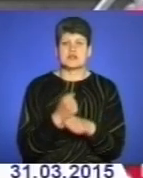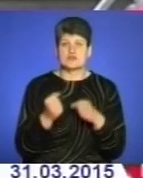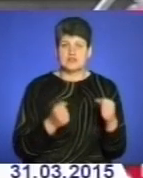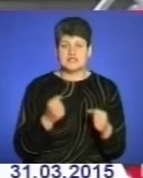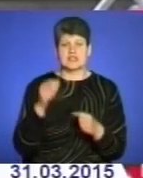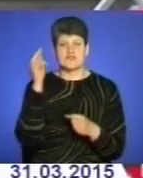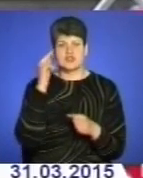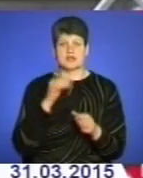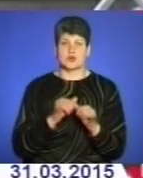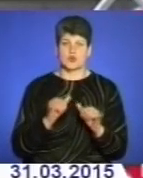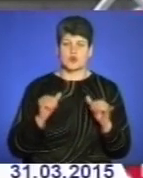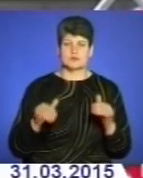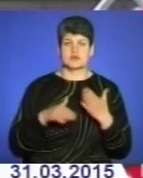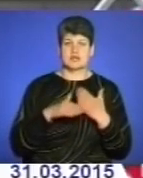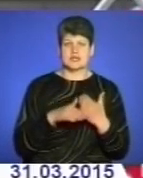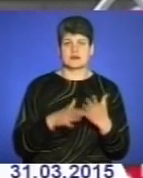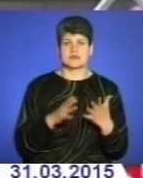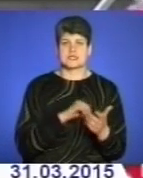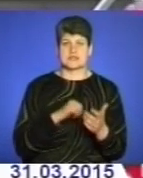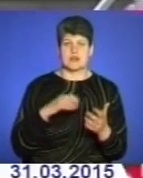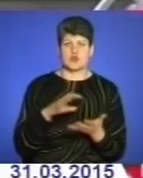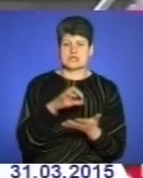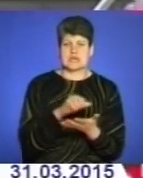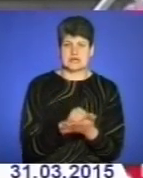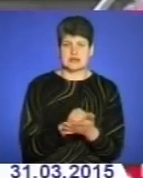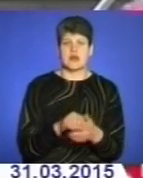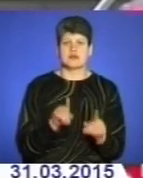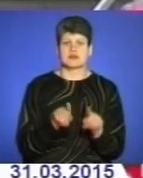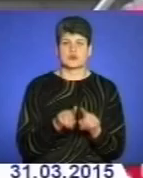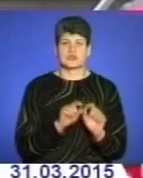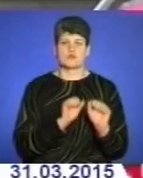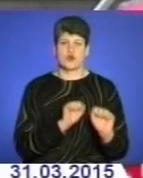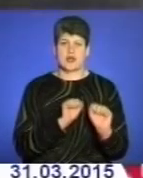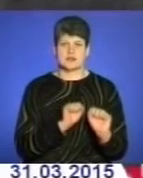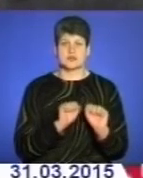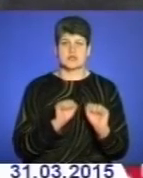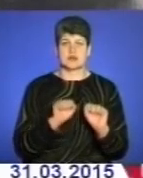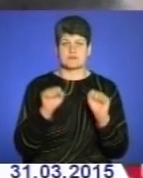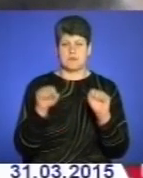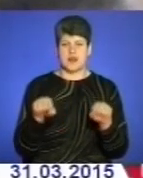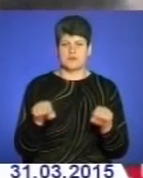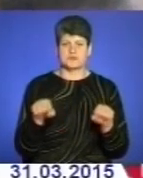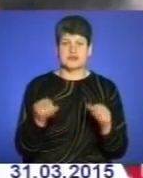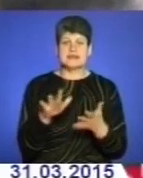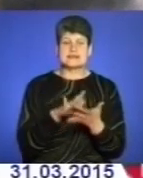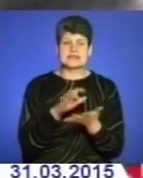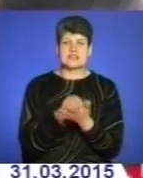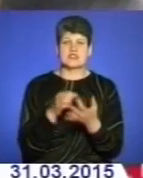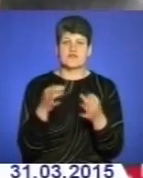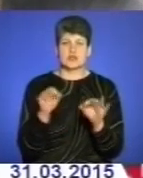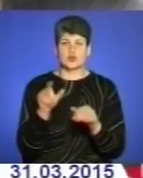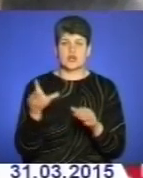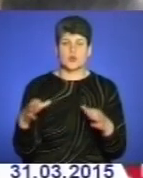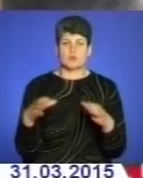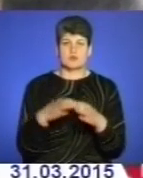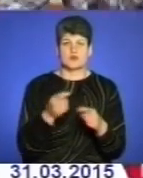розвиток, сприяння самозайнятості, а також адвокація і захист прав. Центр зайнятості вільних людей об'єднує